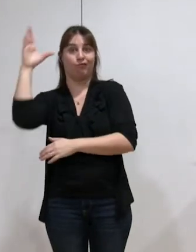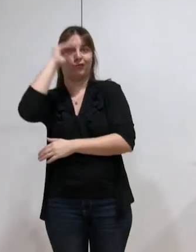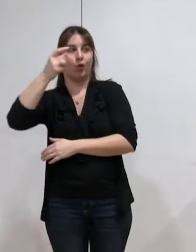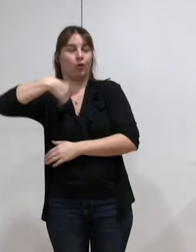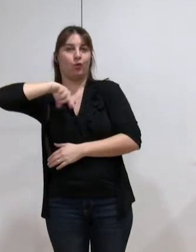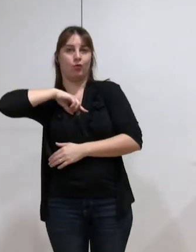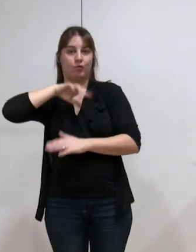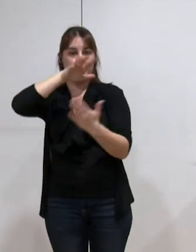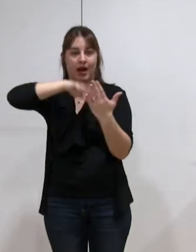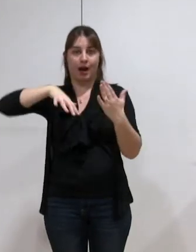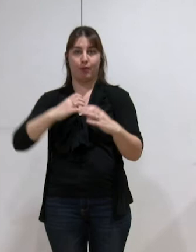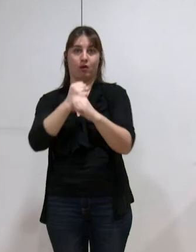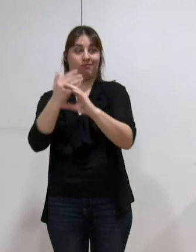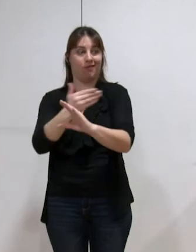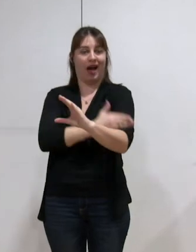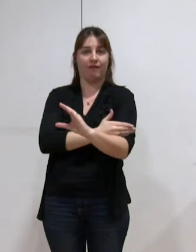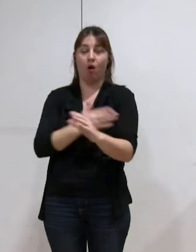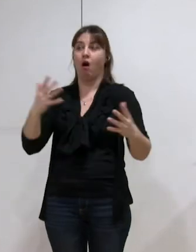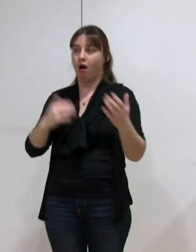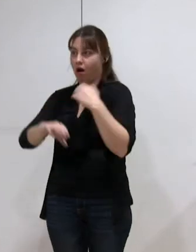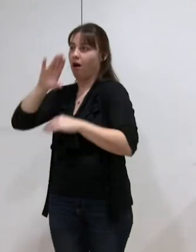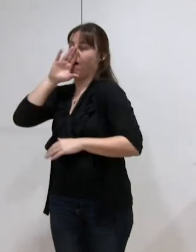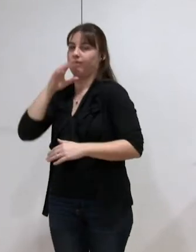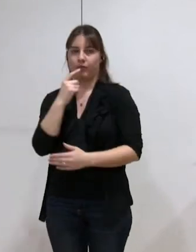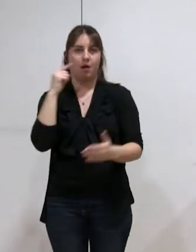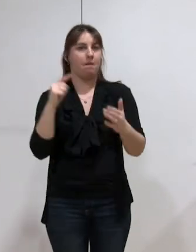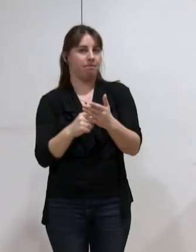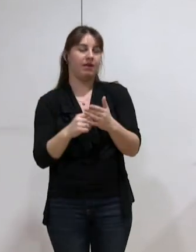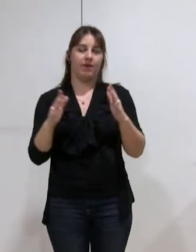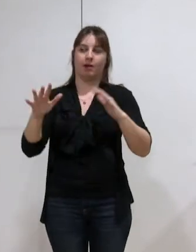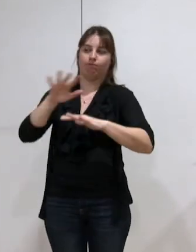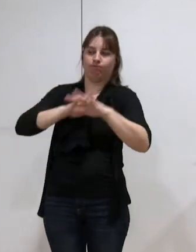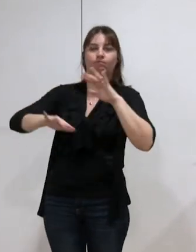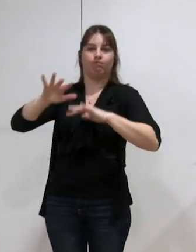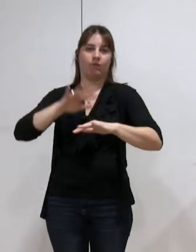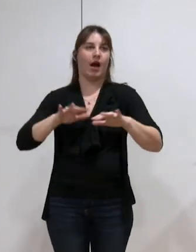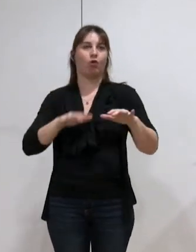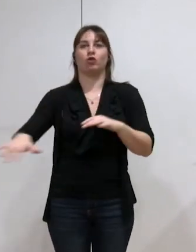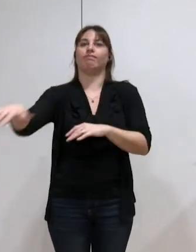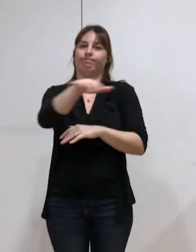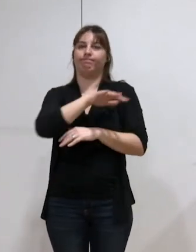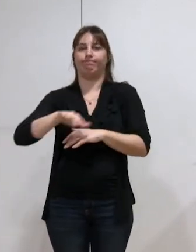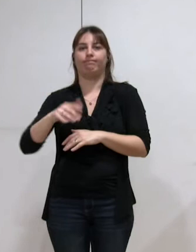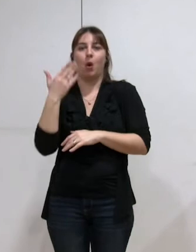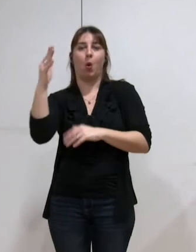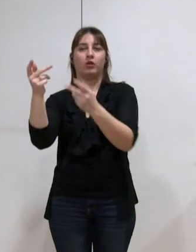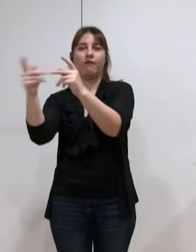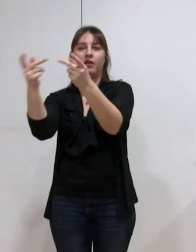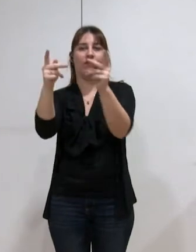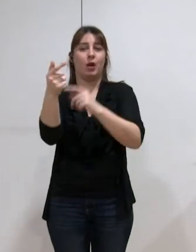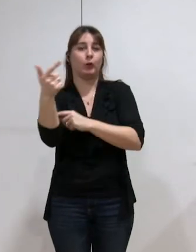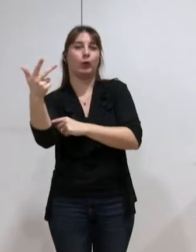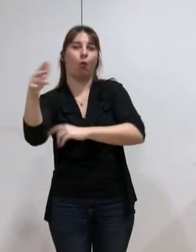cet ordre des choses. Donc nous avons préféré rendre service à la collectivité, comme ont dû le faire 2-3 autres communes.